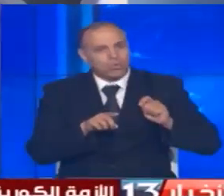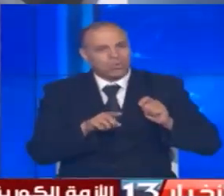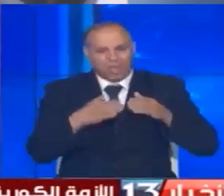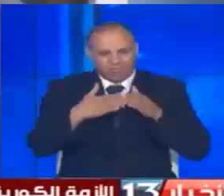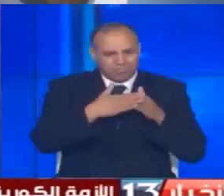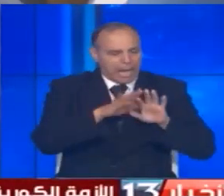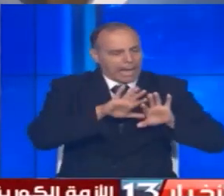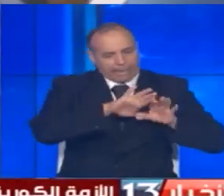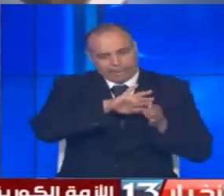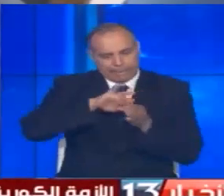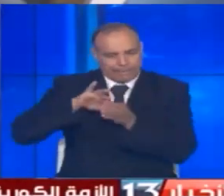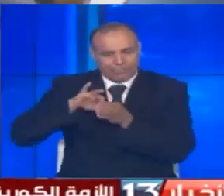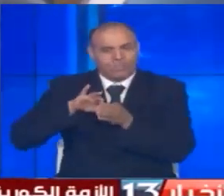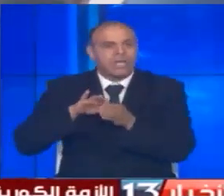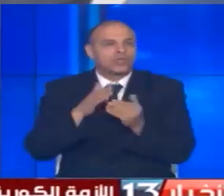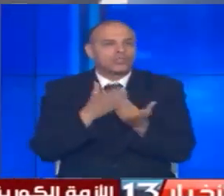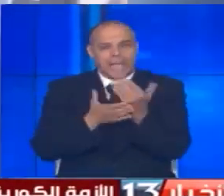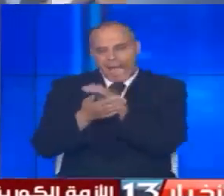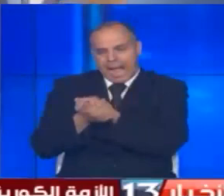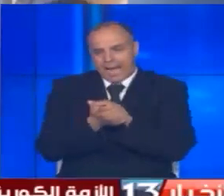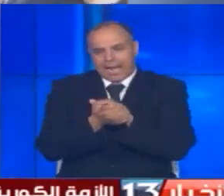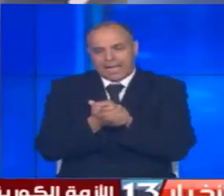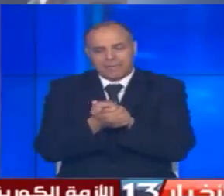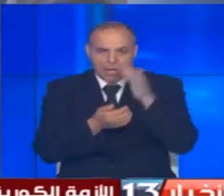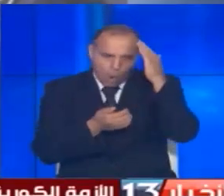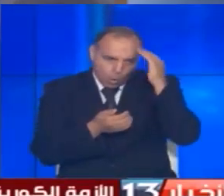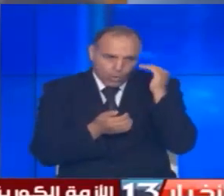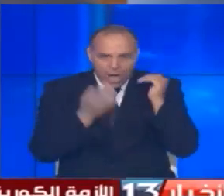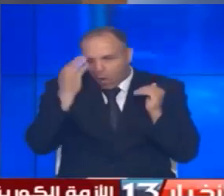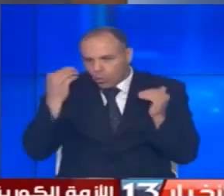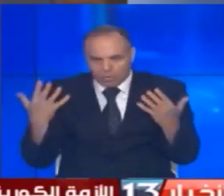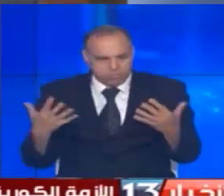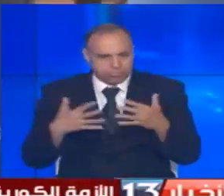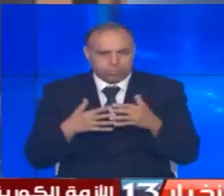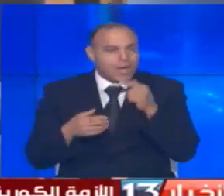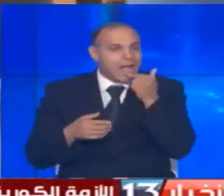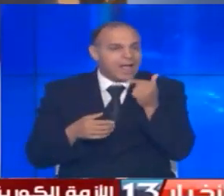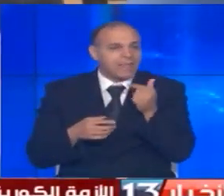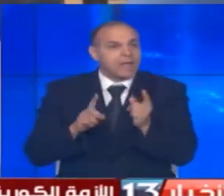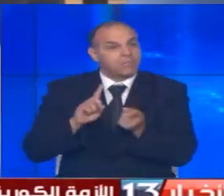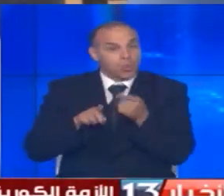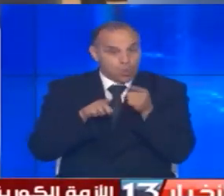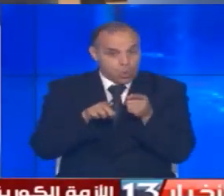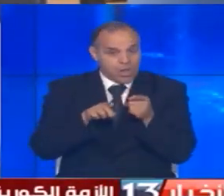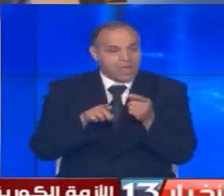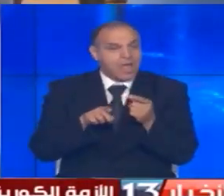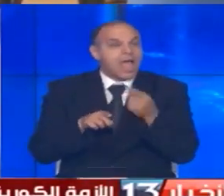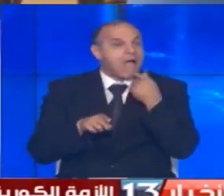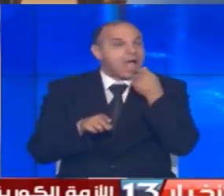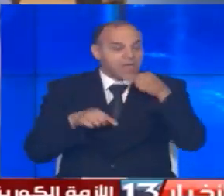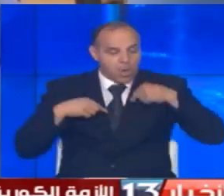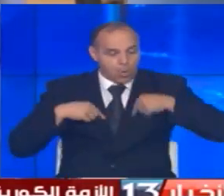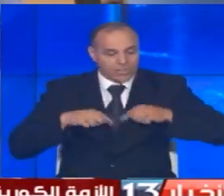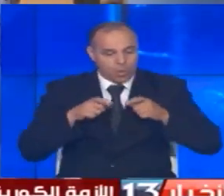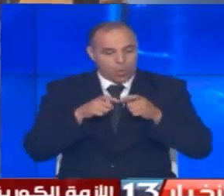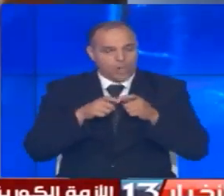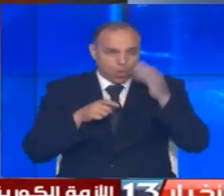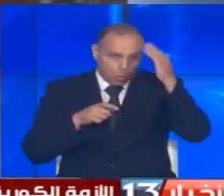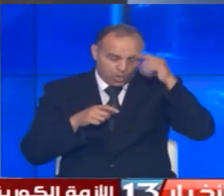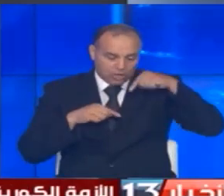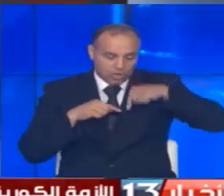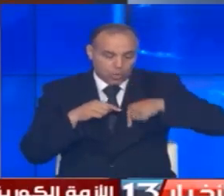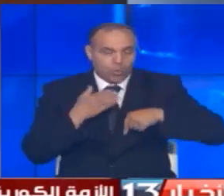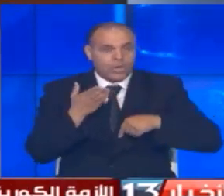العقبات التي تمنع تطور العلاقات بين الكوريتين كما هو مخطط له فيما اعتبر وزير الوحدة في كوريا